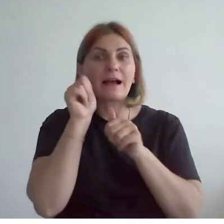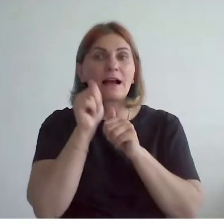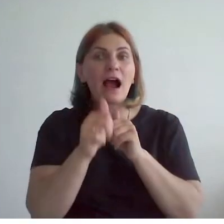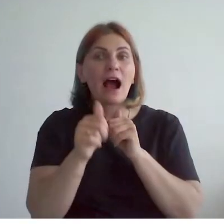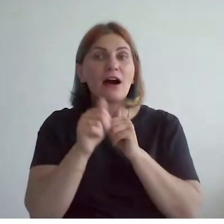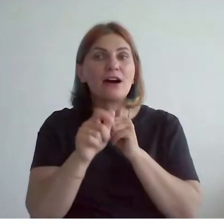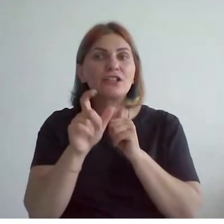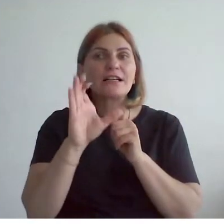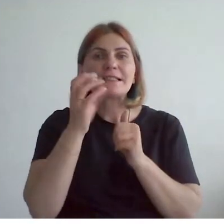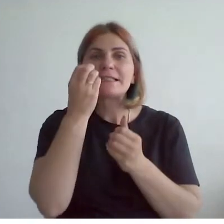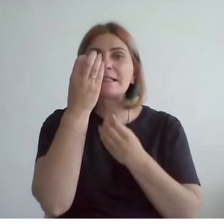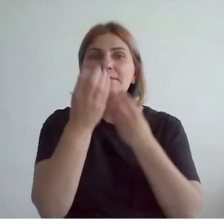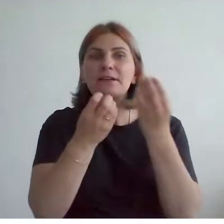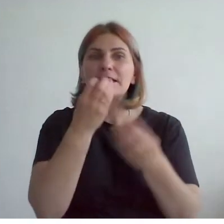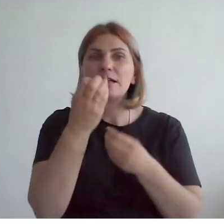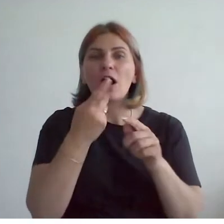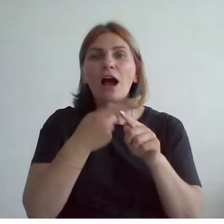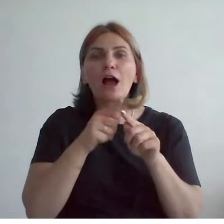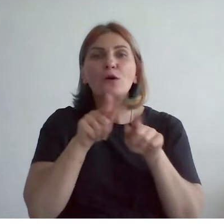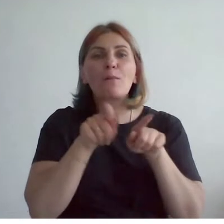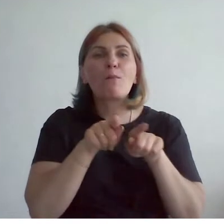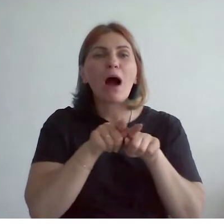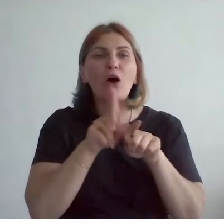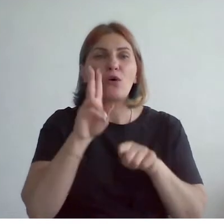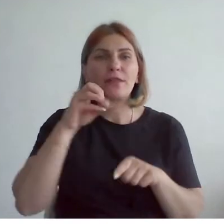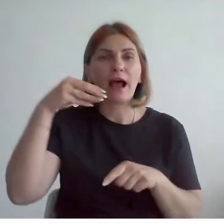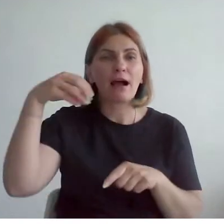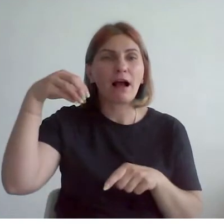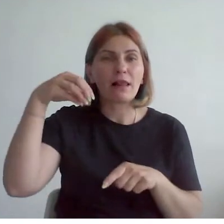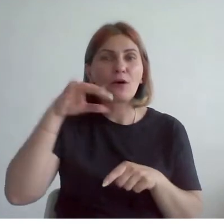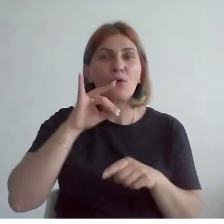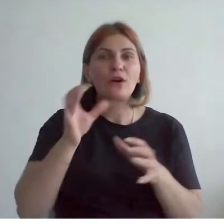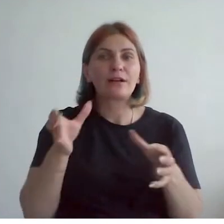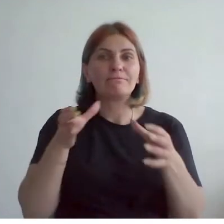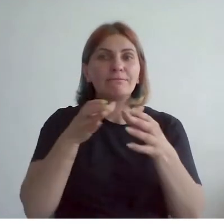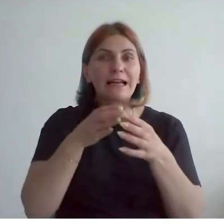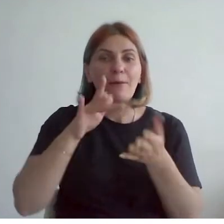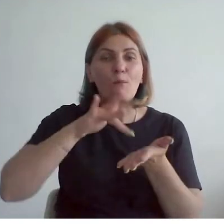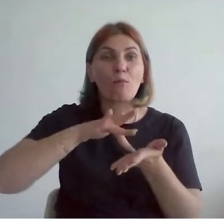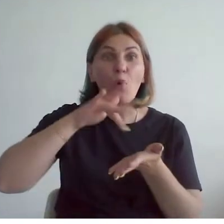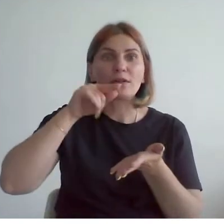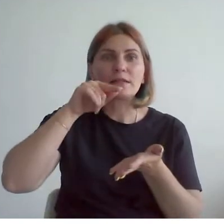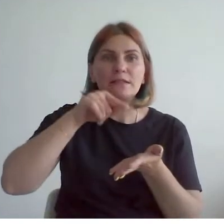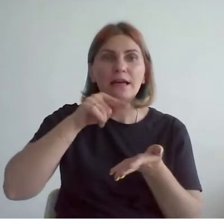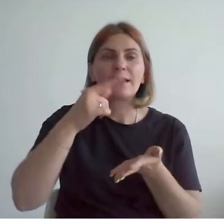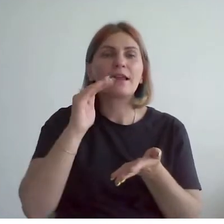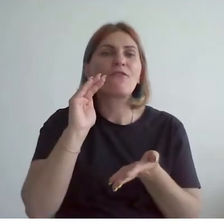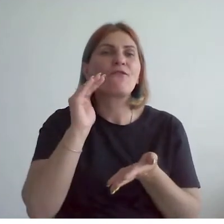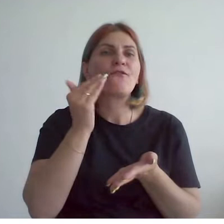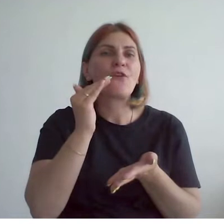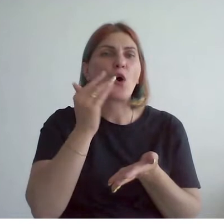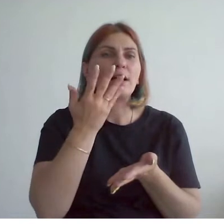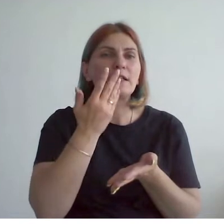цветами, напоминающими колокольчики и собранными в соцветия. По центру композиции цветок ярко-фиолетового